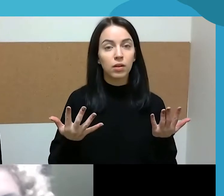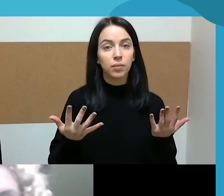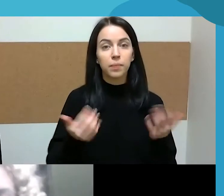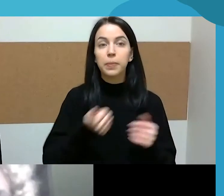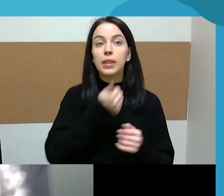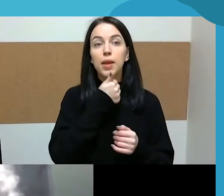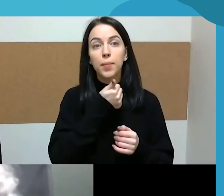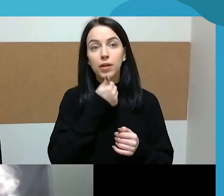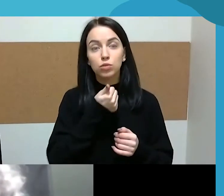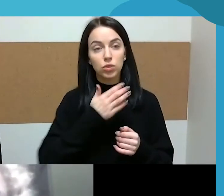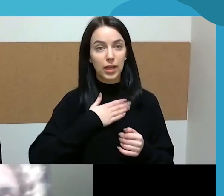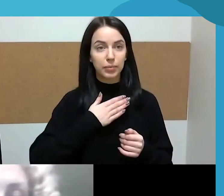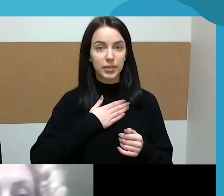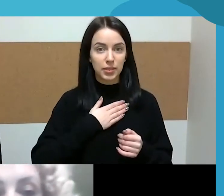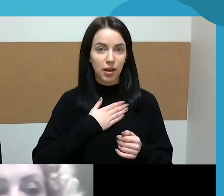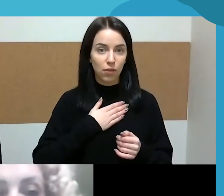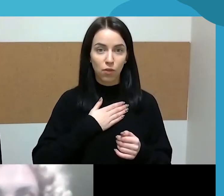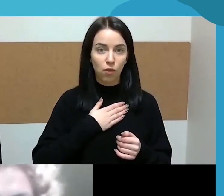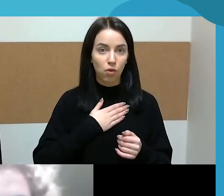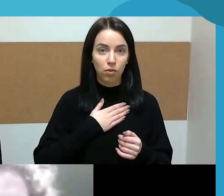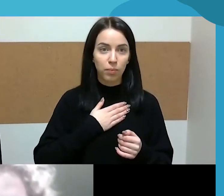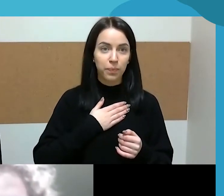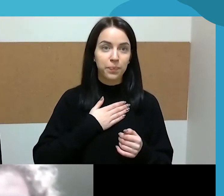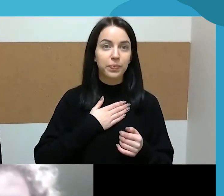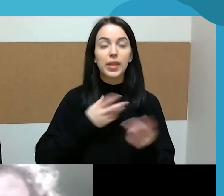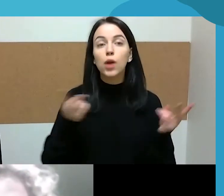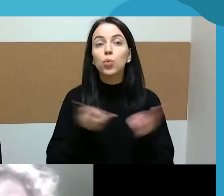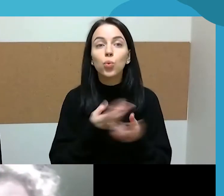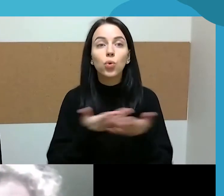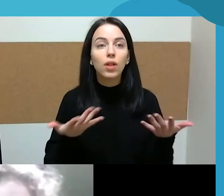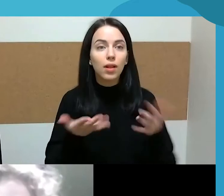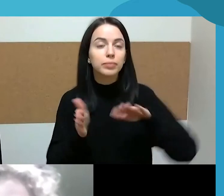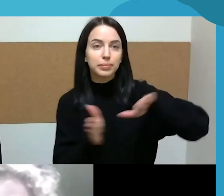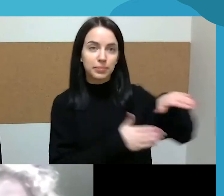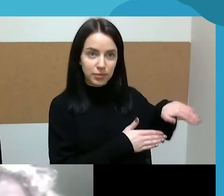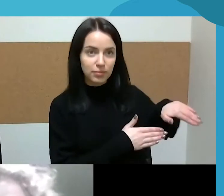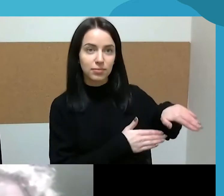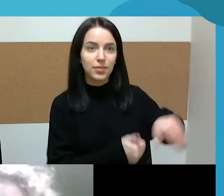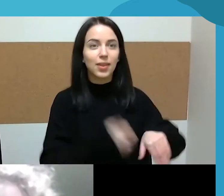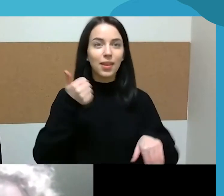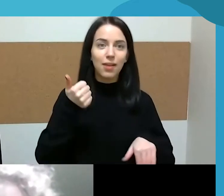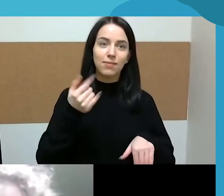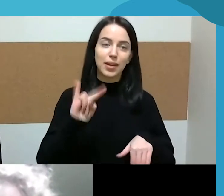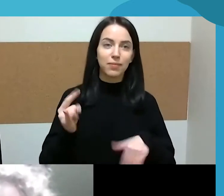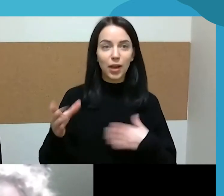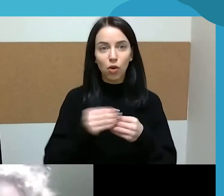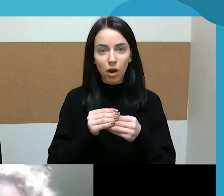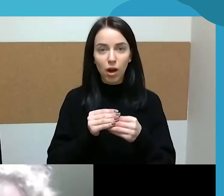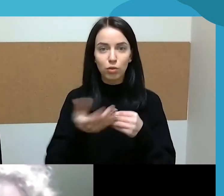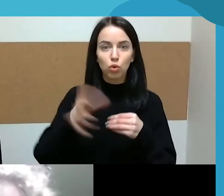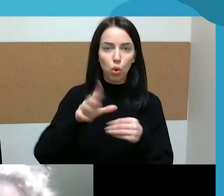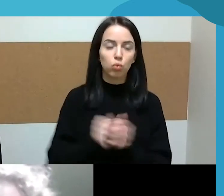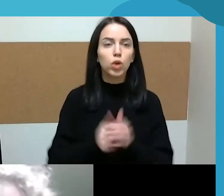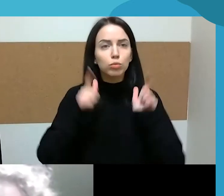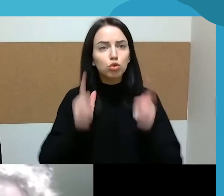kažkokius hedonistinius, ir nebūtinai hedonistinius poreikius vardant to, kad daugiau laiko leisti tokio būtinio